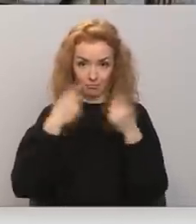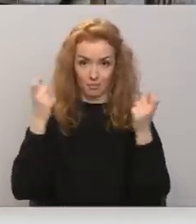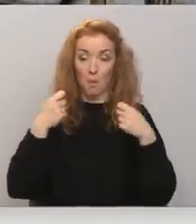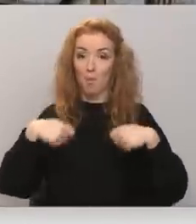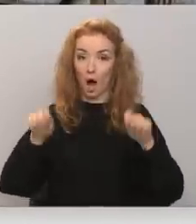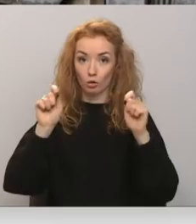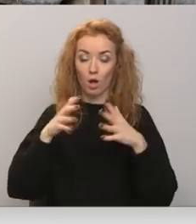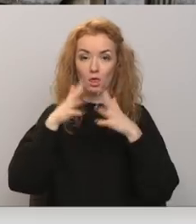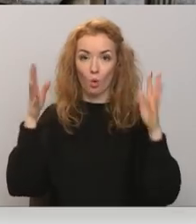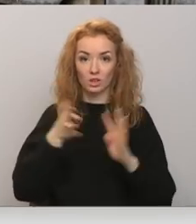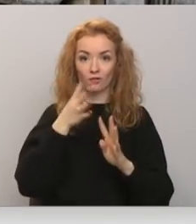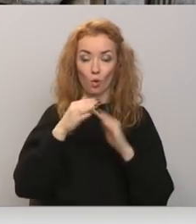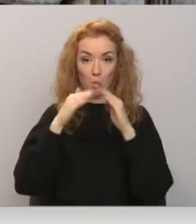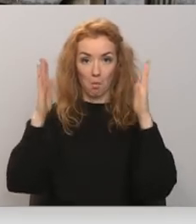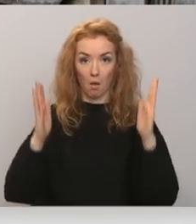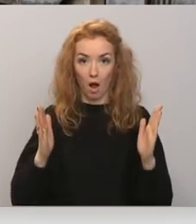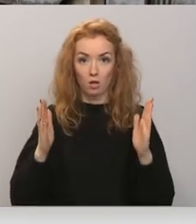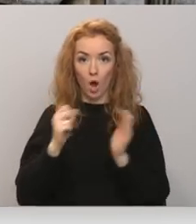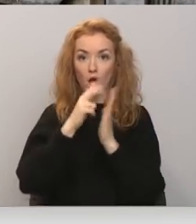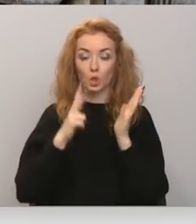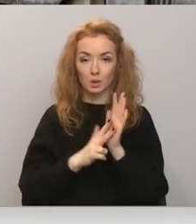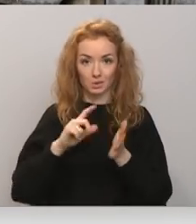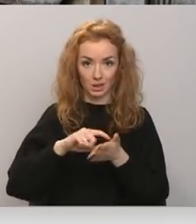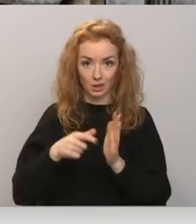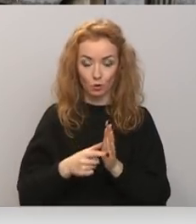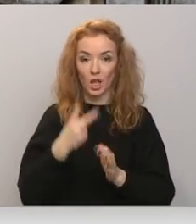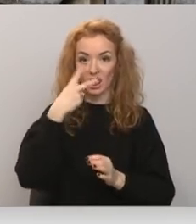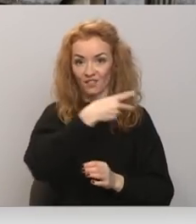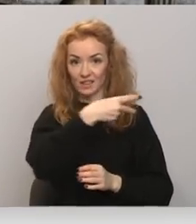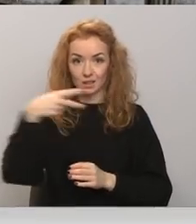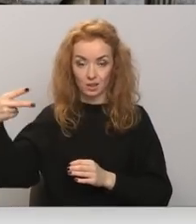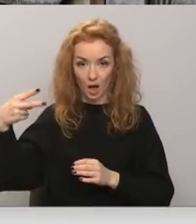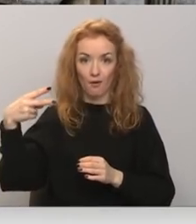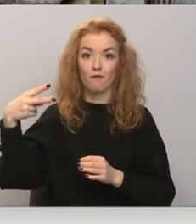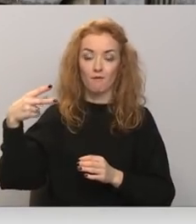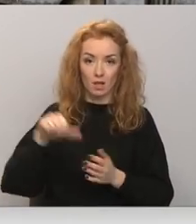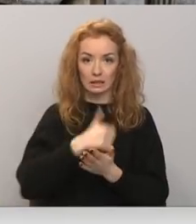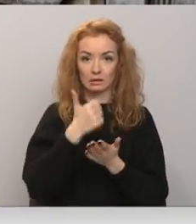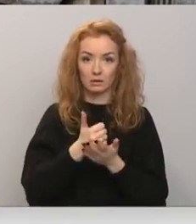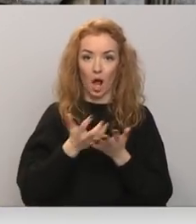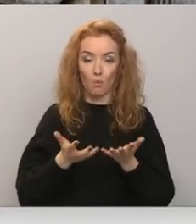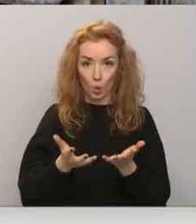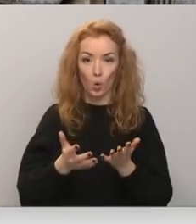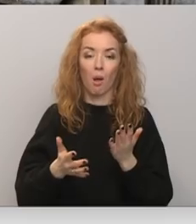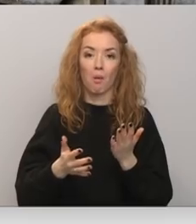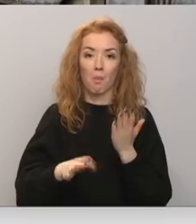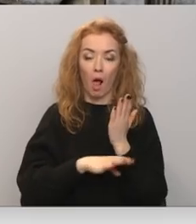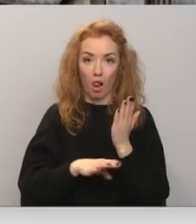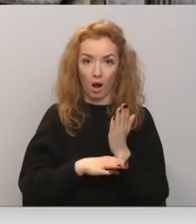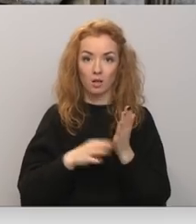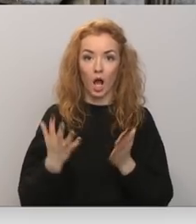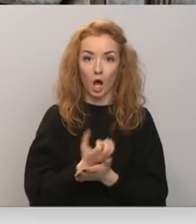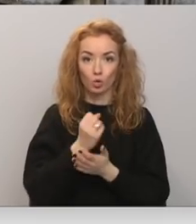Pārdot daudz dzīvokļu māju, 18 dzīvokļi, divi stāvi, centrālā apkure, malkas, atrodas